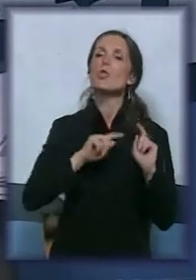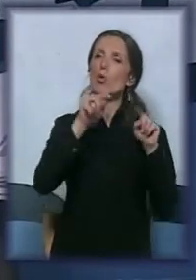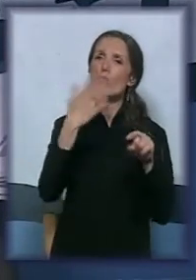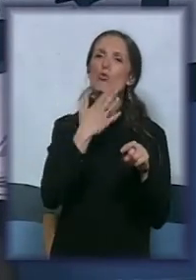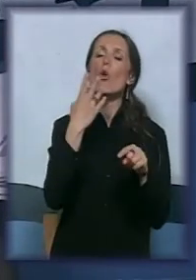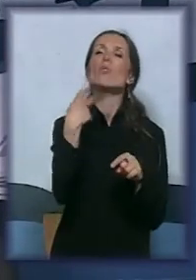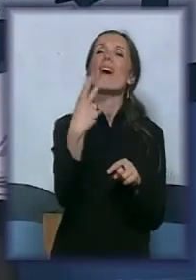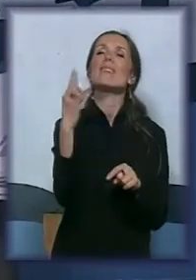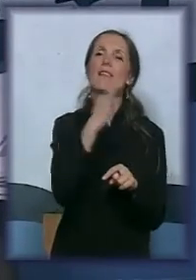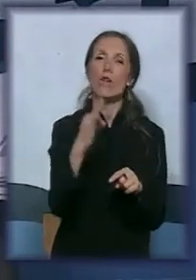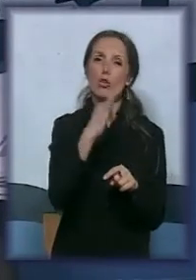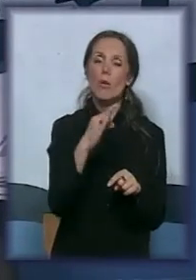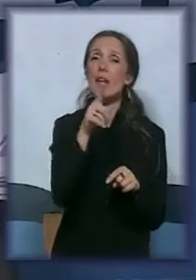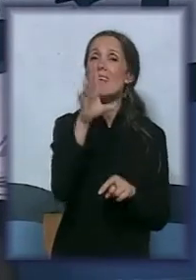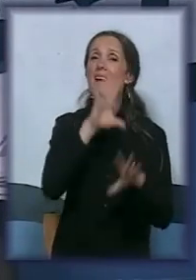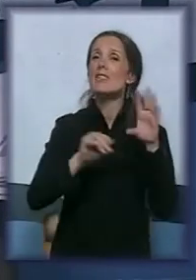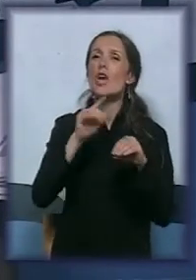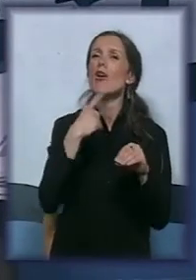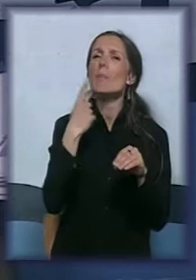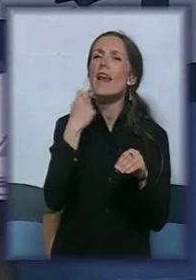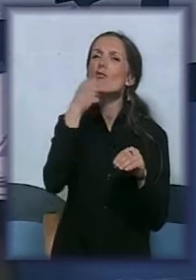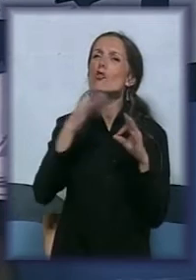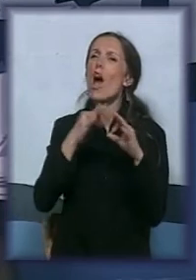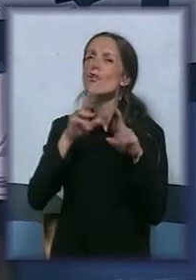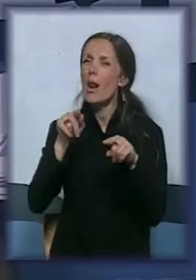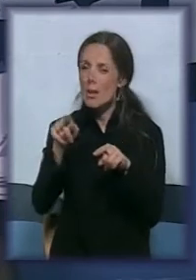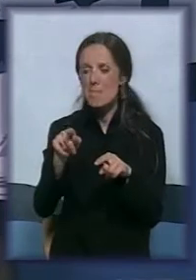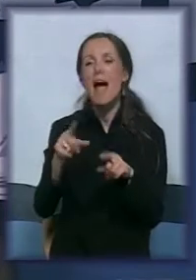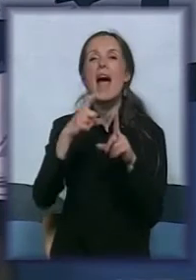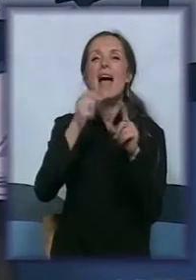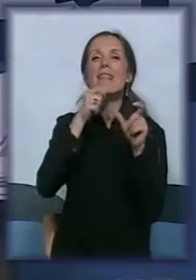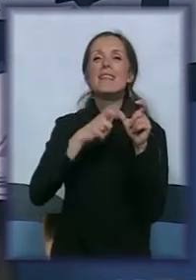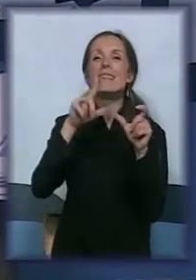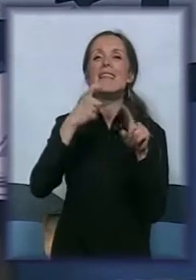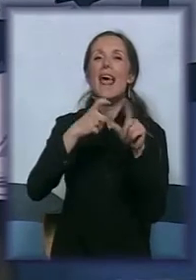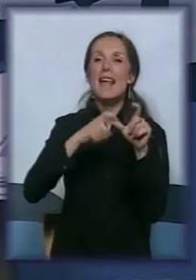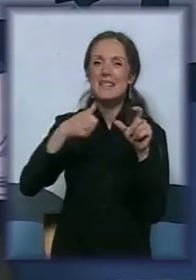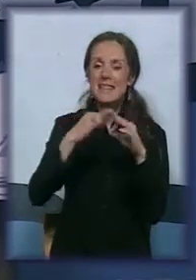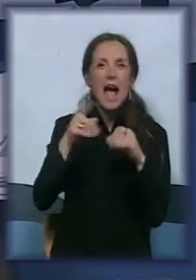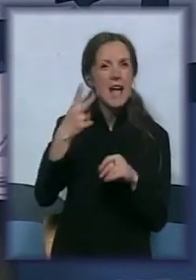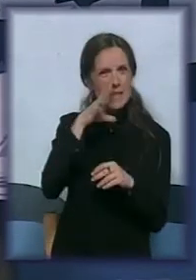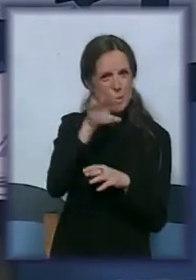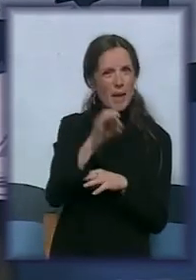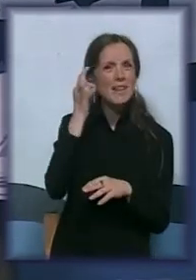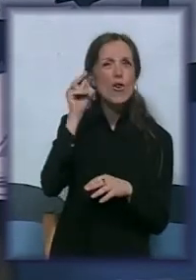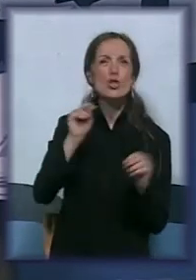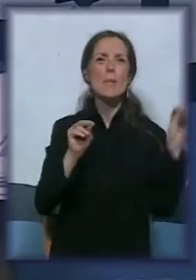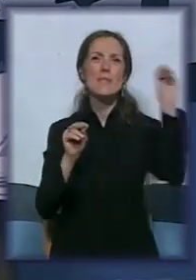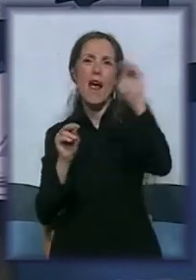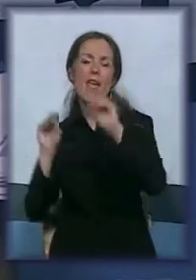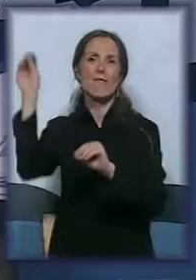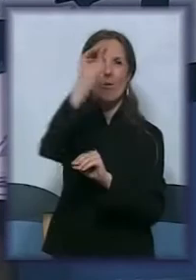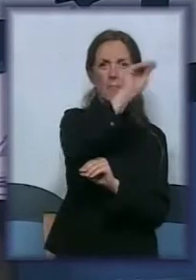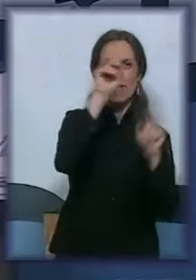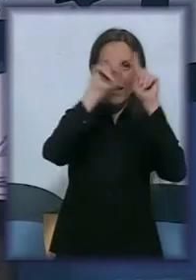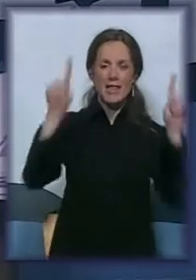vas čarovna reč jeste disleksija. Ako ste primetili, devojčice pisali levom i desnom rukom. Ono što smo mi mogli